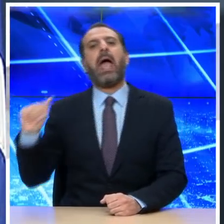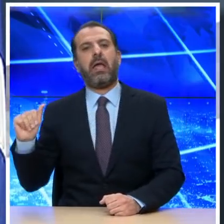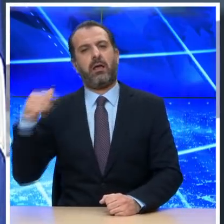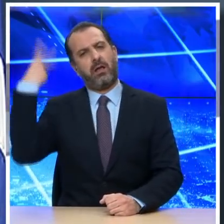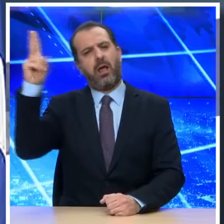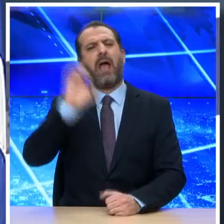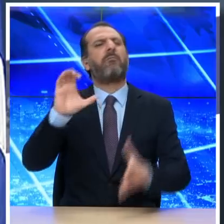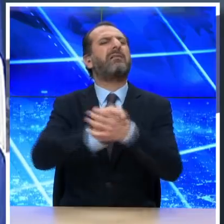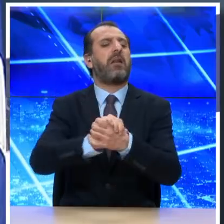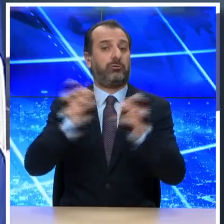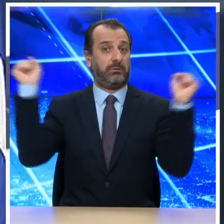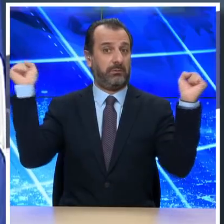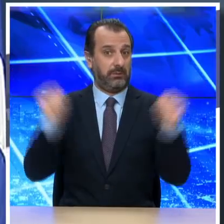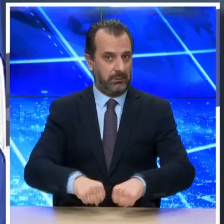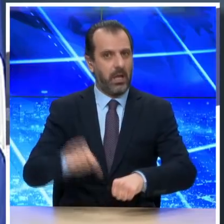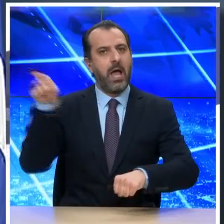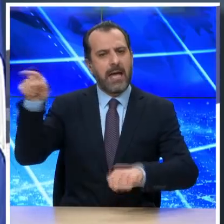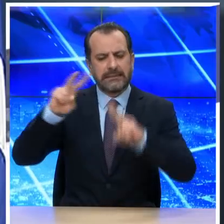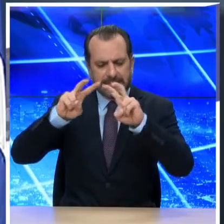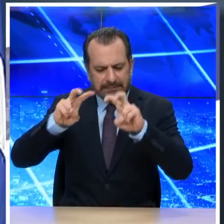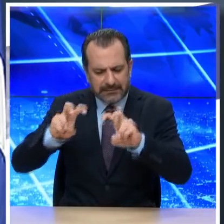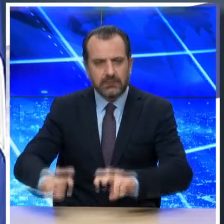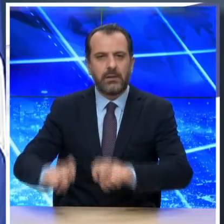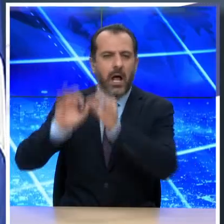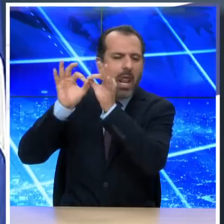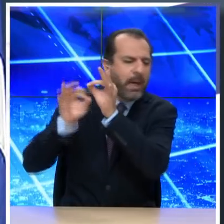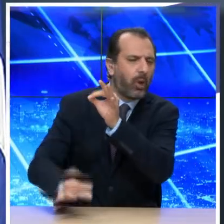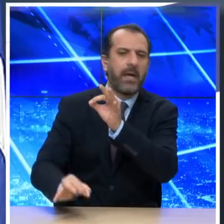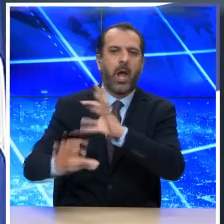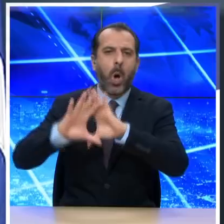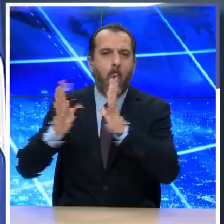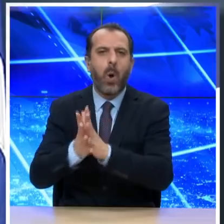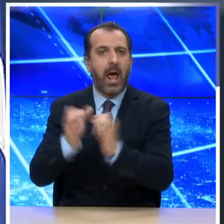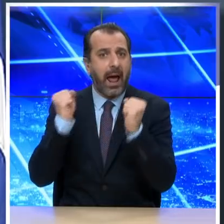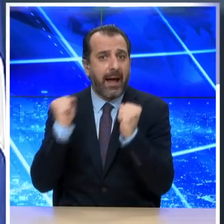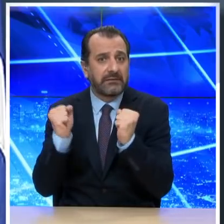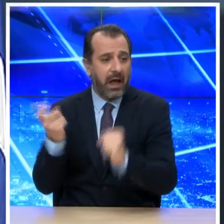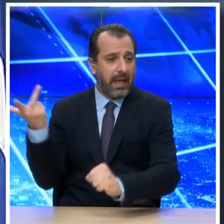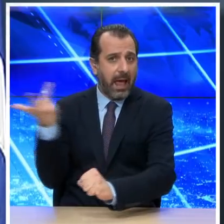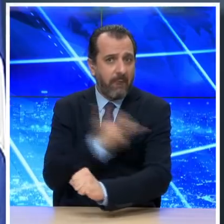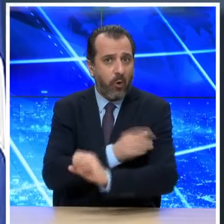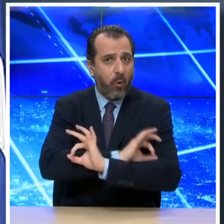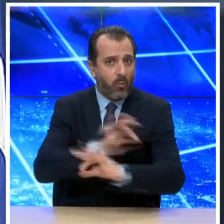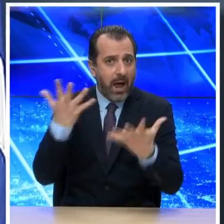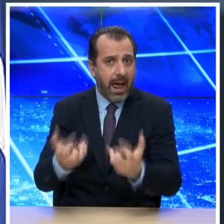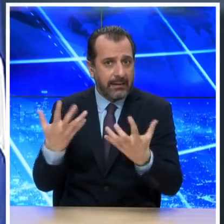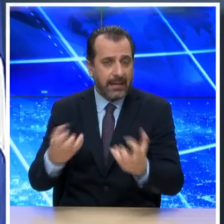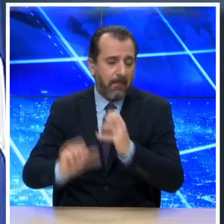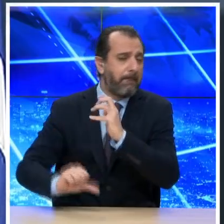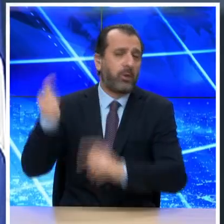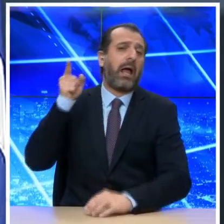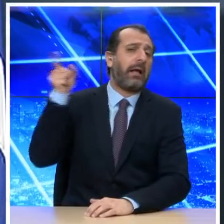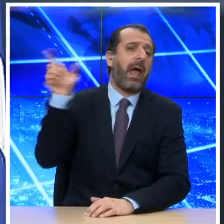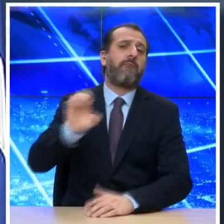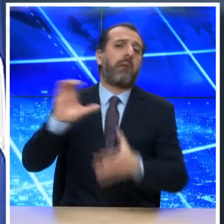και εκεί θα έχουν αναλυθεί με κάθε λεπτομέρεια όλα τα δεδομένα για την ασφάλεια και υποτελεσματικότητά τους. Όπως όλοι